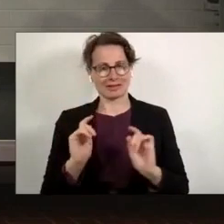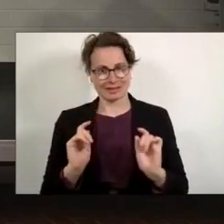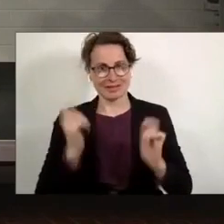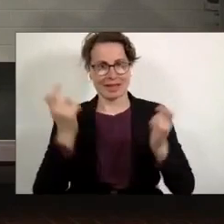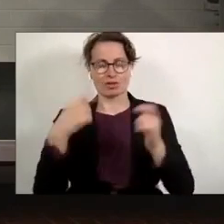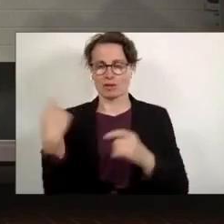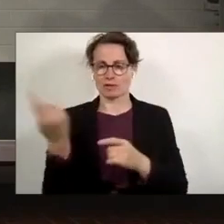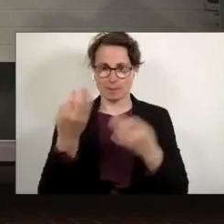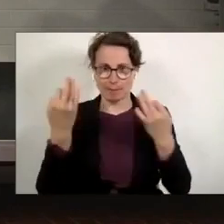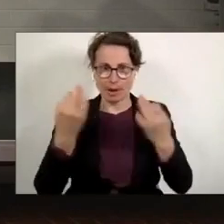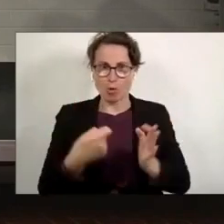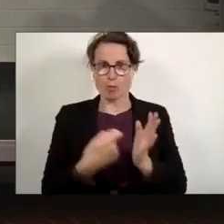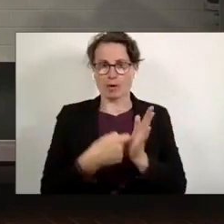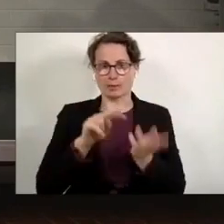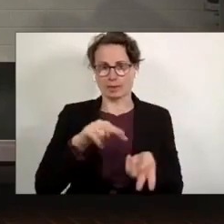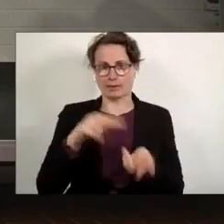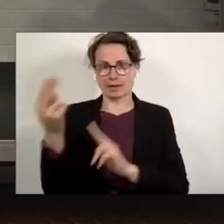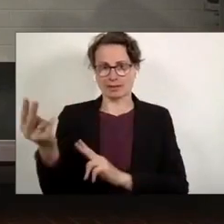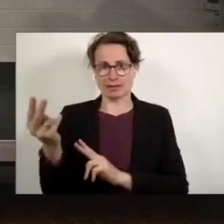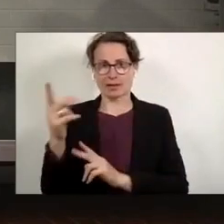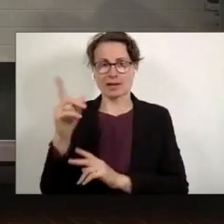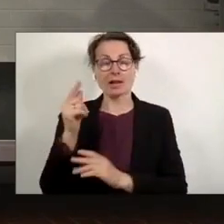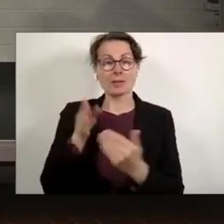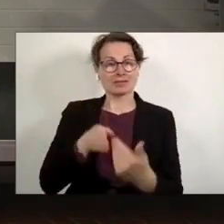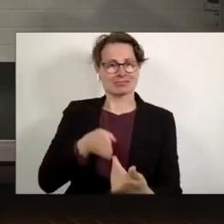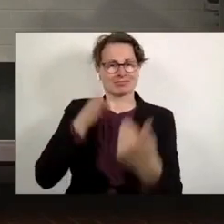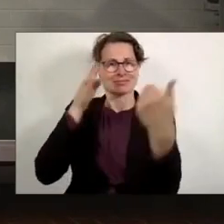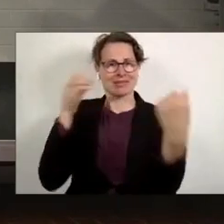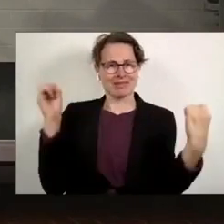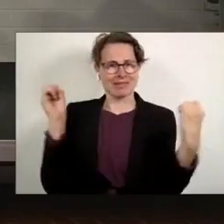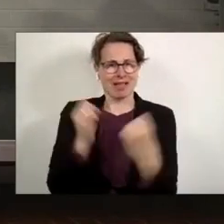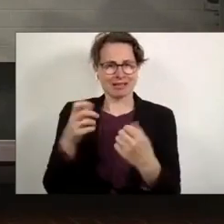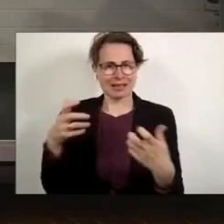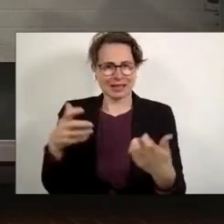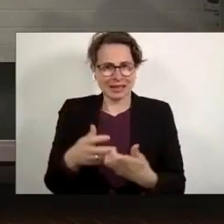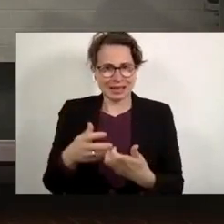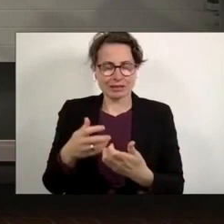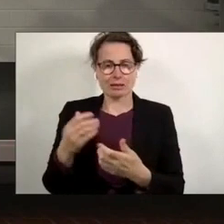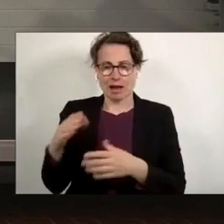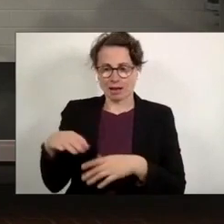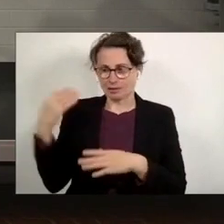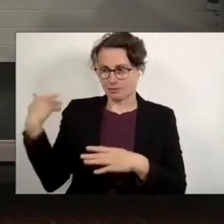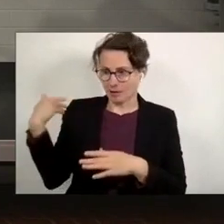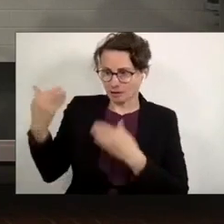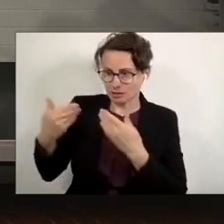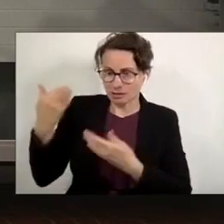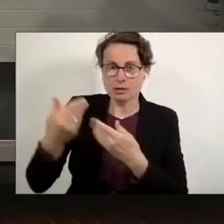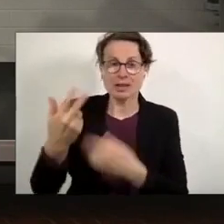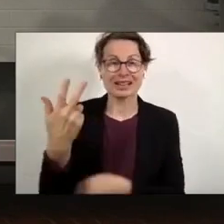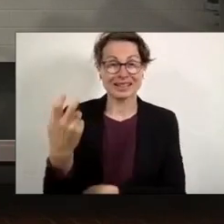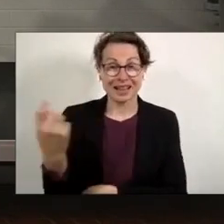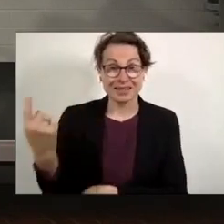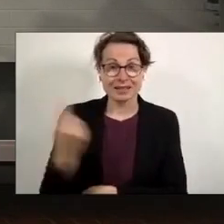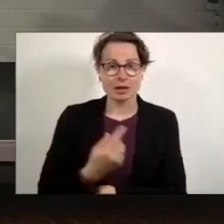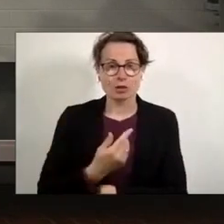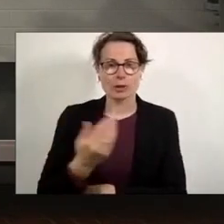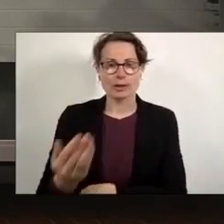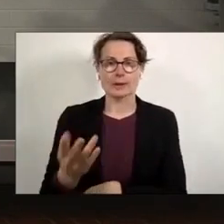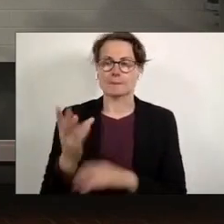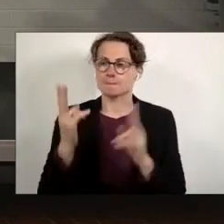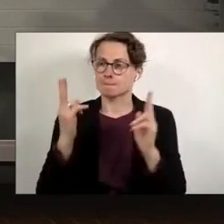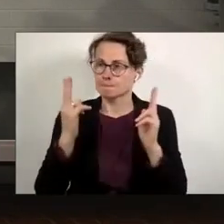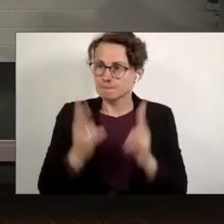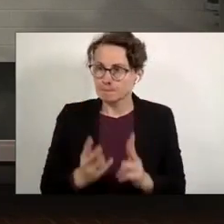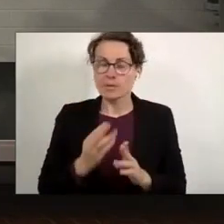der mit dem Ende des Kalten Kriegs und der Nachwendezeit begann und den wir heute, 30 Jahre später, als Geburtsmoment einer